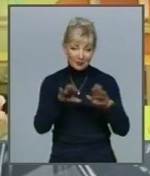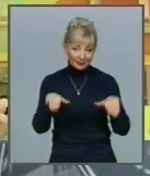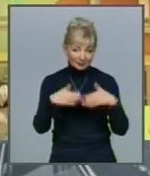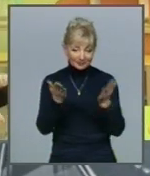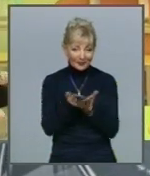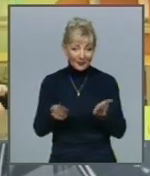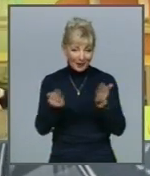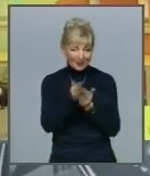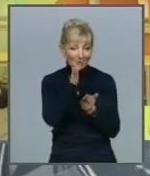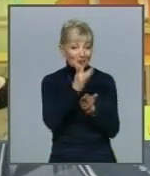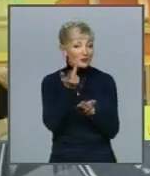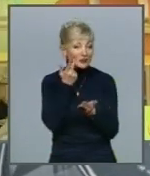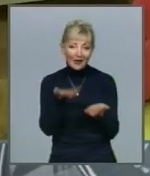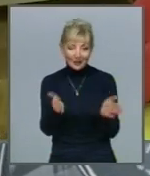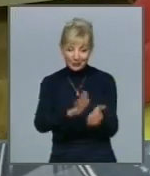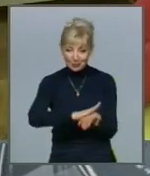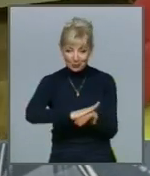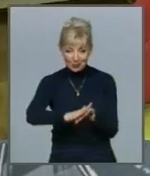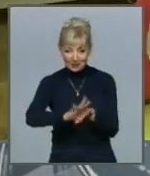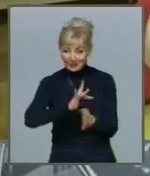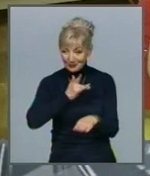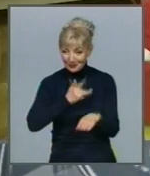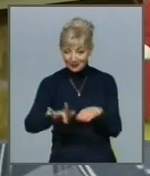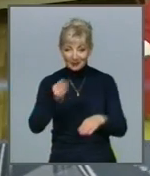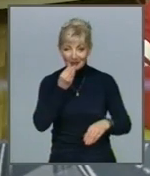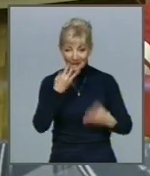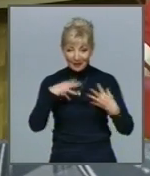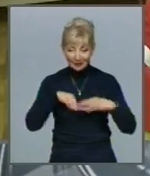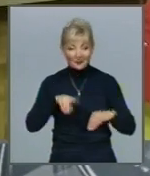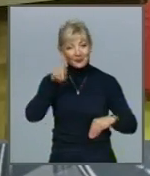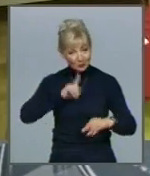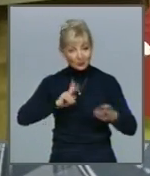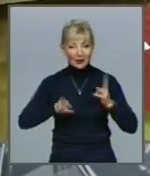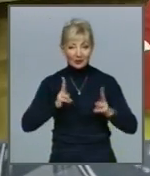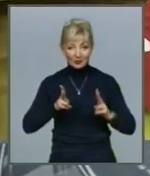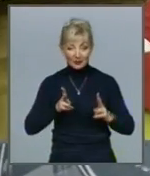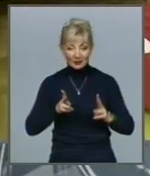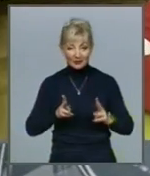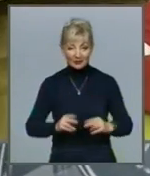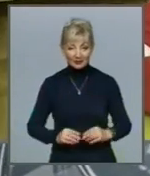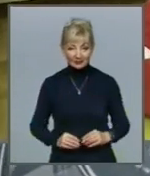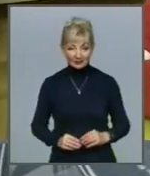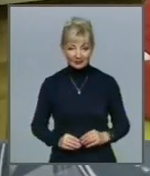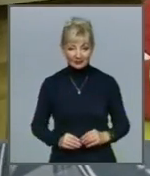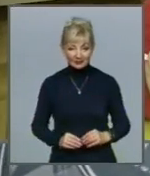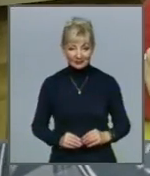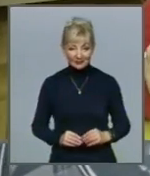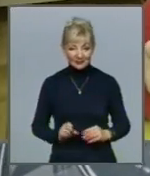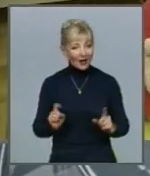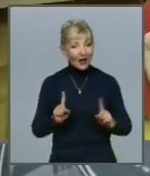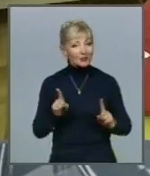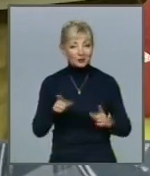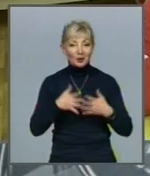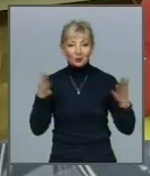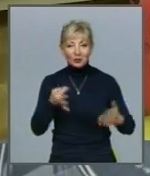майже завжди залишаються в нашому садочку Вкусно готовити? Вкусно А що-то більше тебе